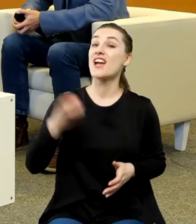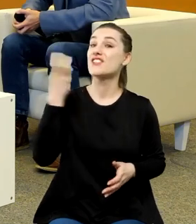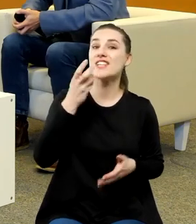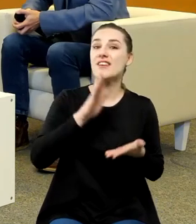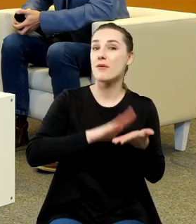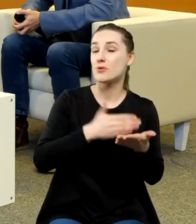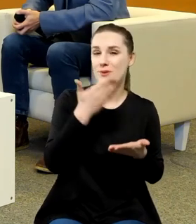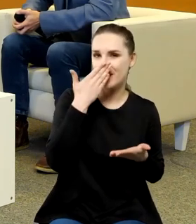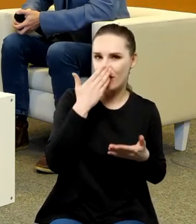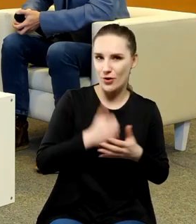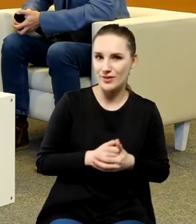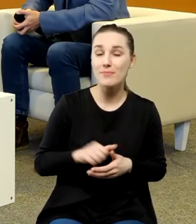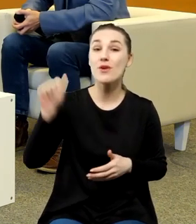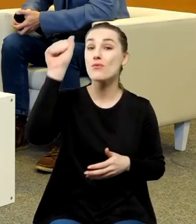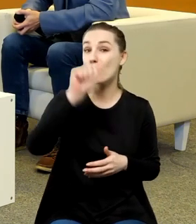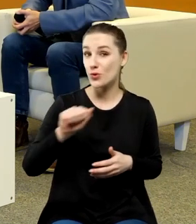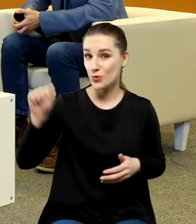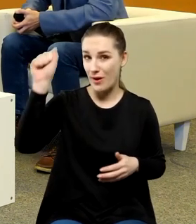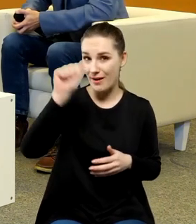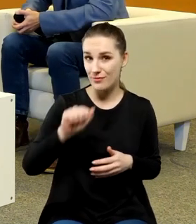jest jest Wrocław którego